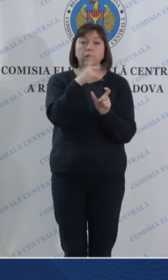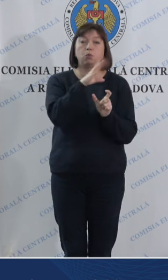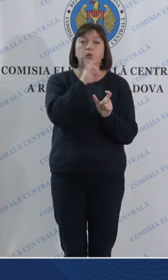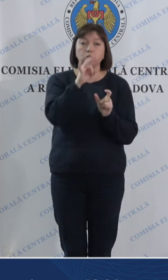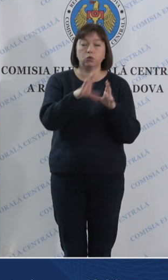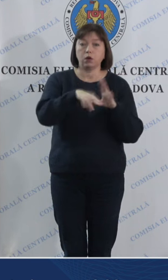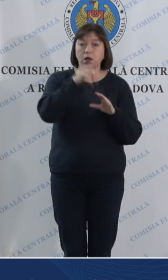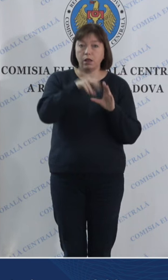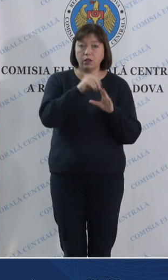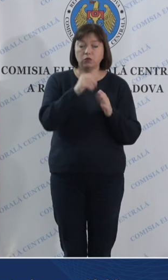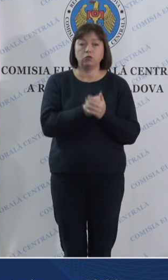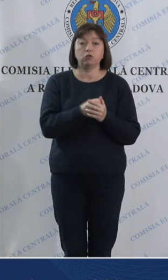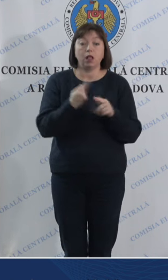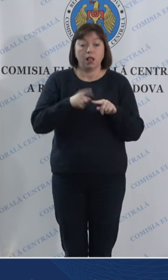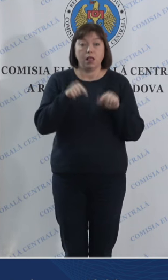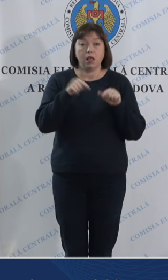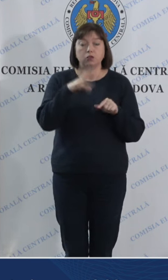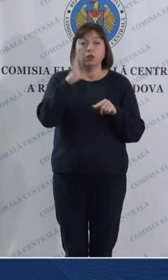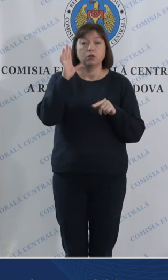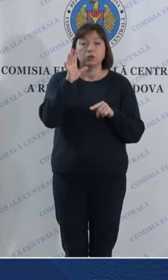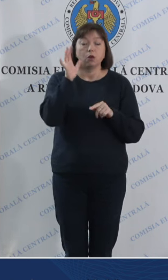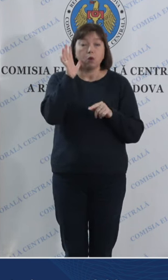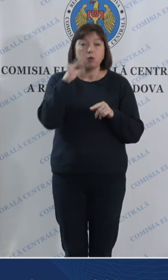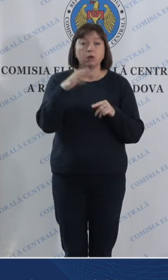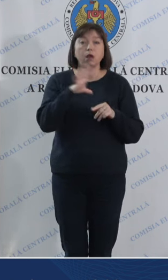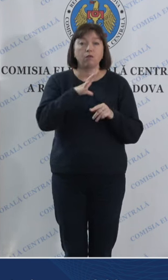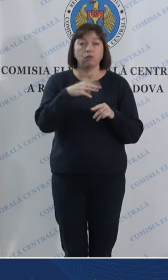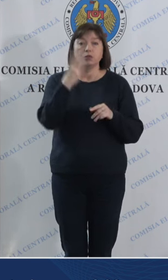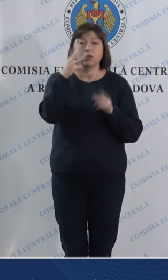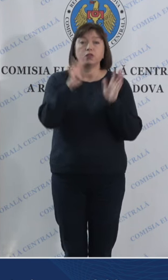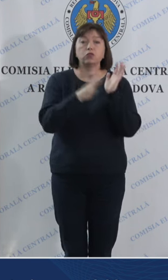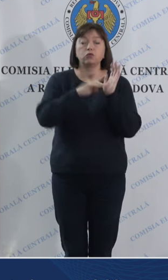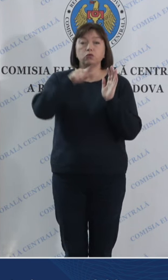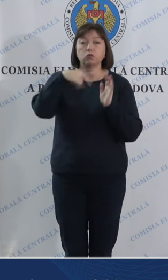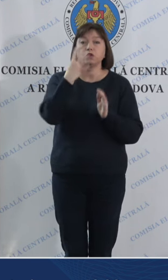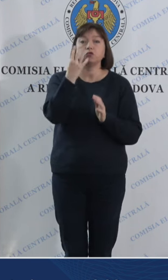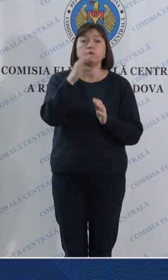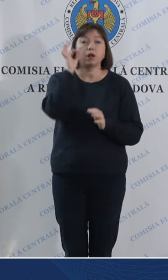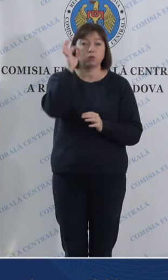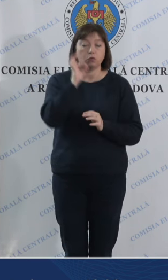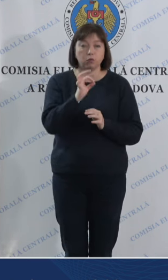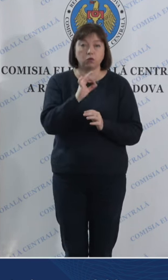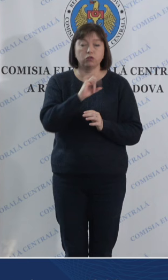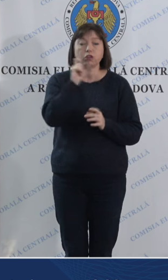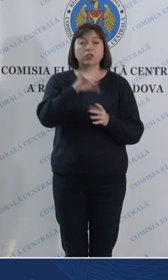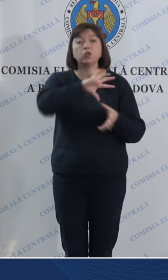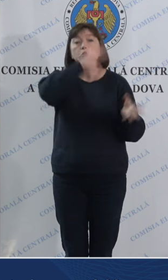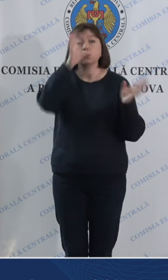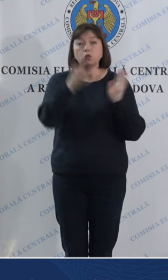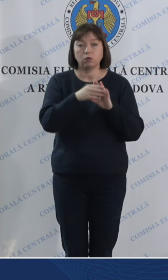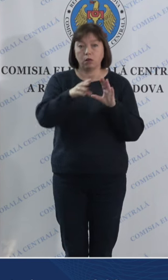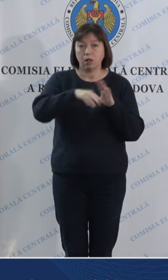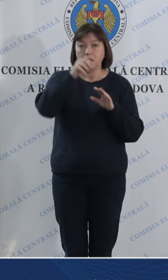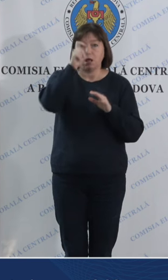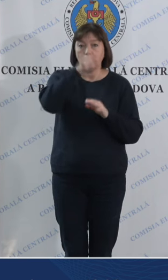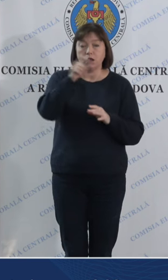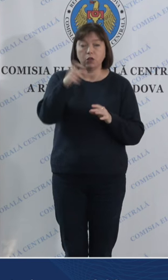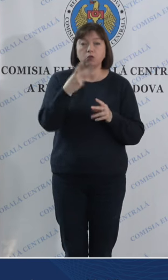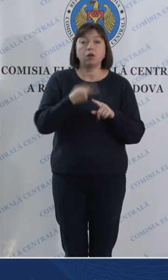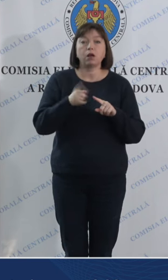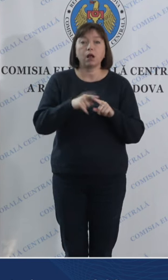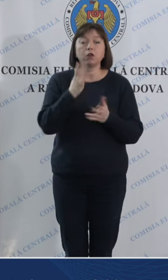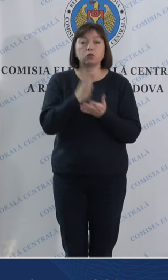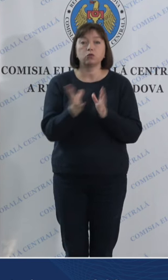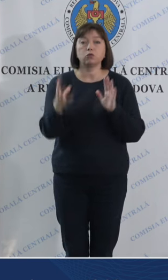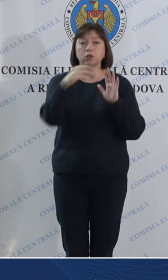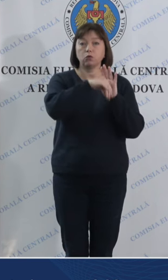al alegerilor, la această oră votaseră 39,4% din numărul de alegători înscriși